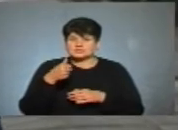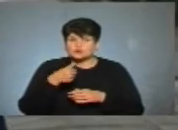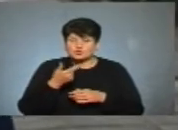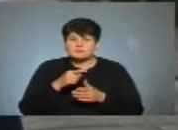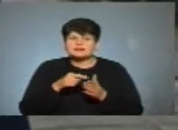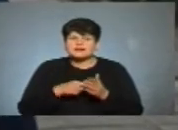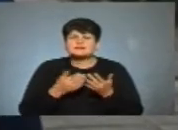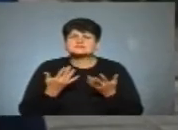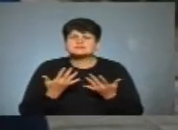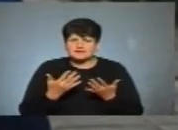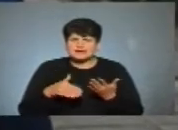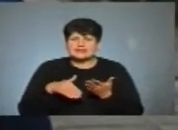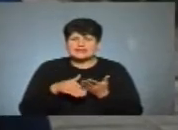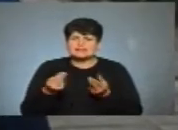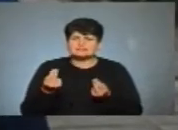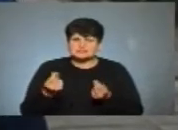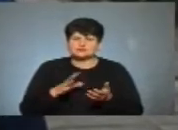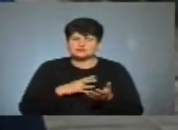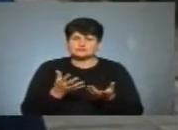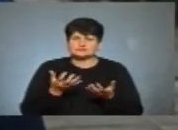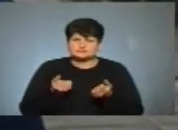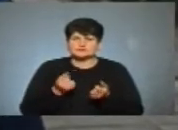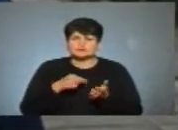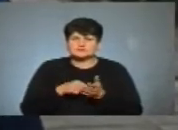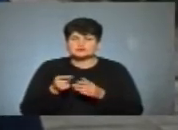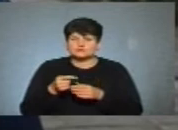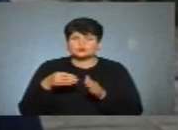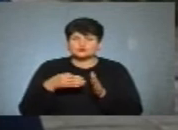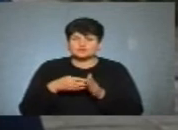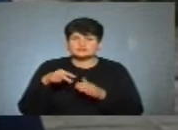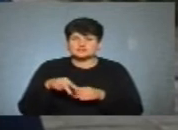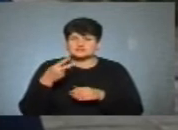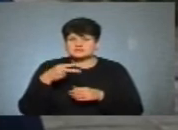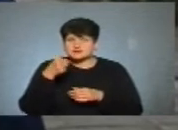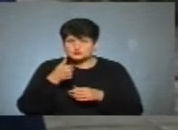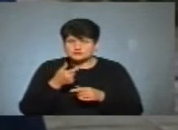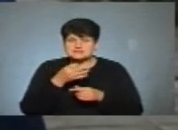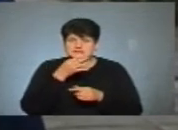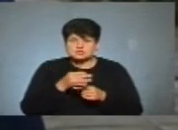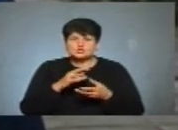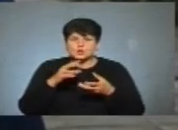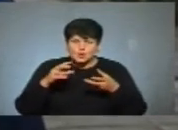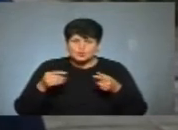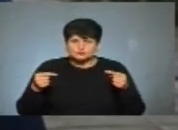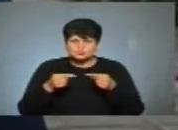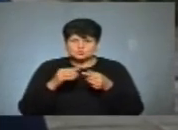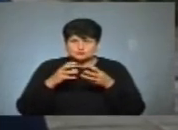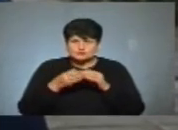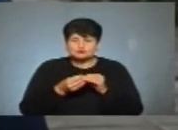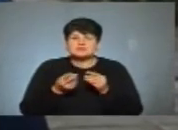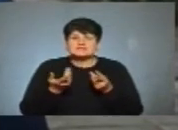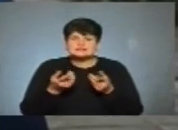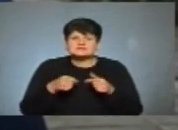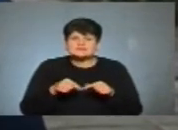питання. Скільки інвестицій було залучено в місто Тернопіль до 2020 року? Назвіть, будь ласка, конкретну суму і в які сфери економіка